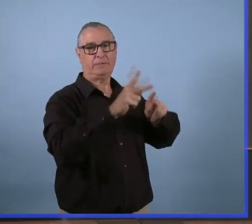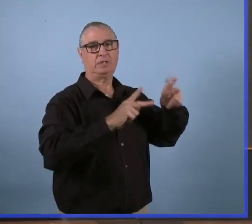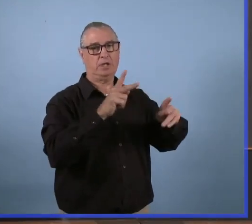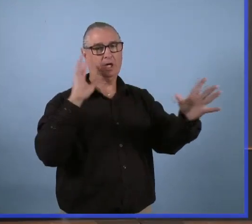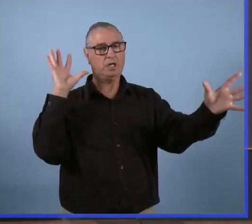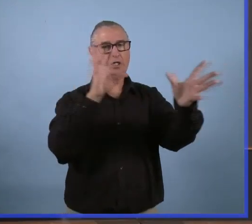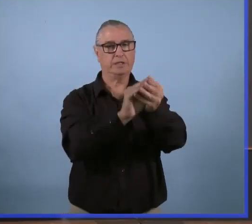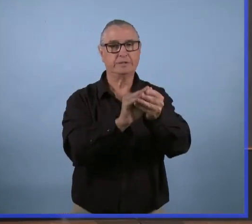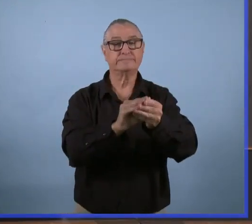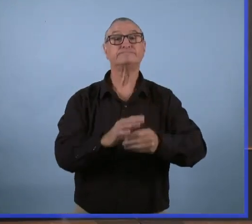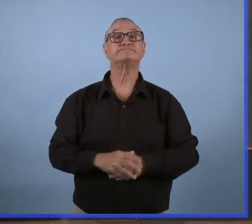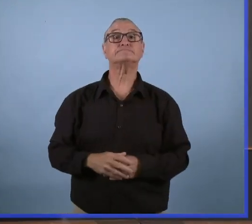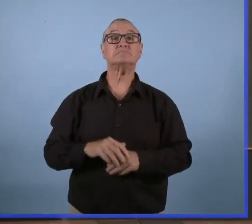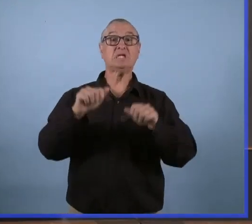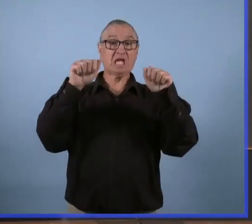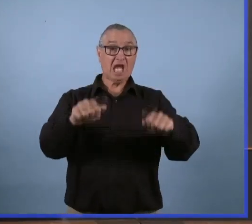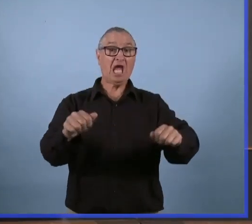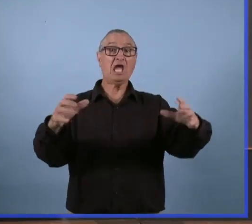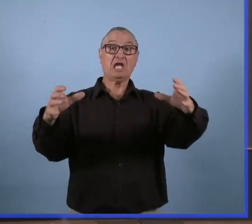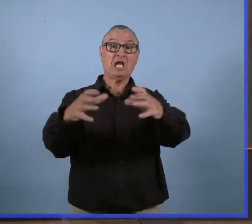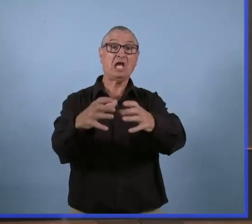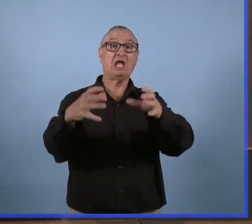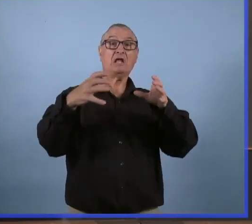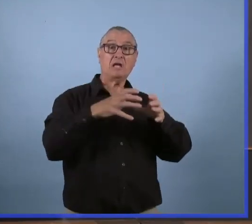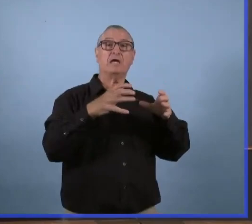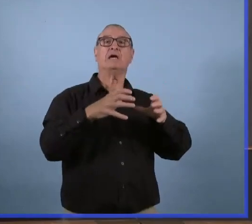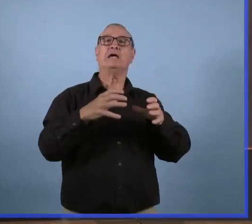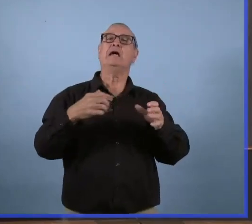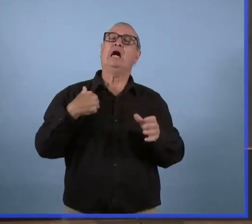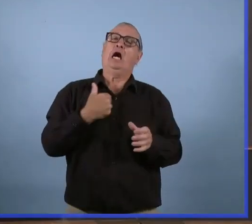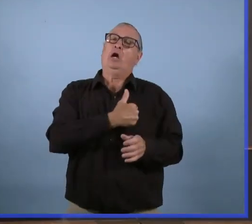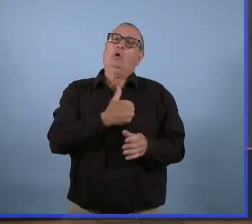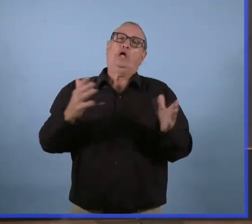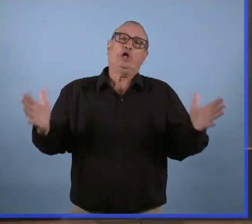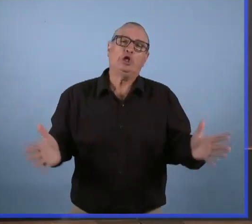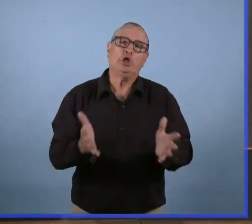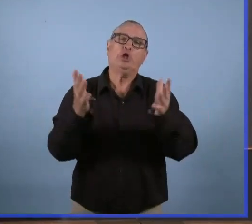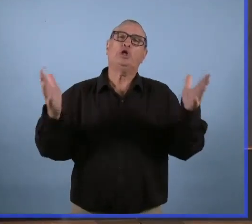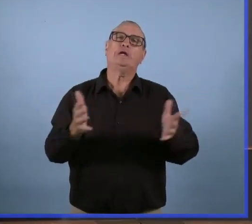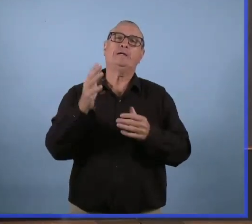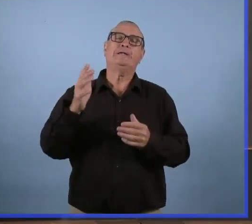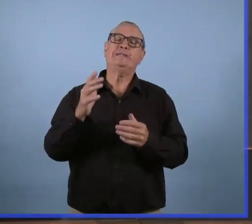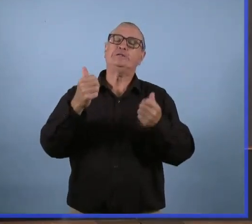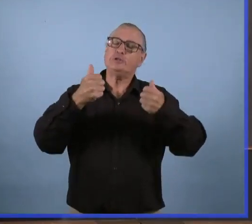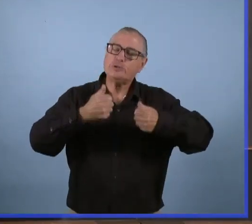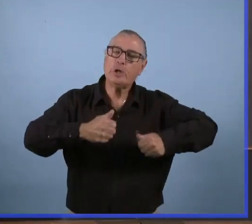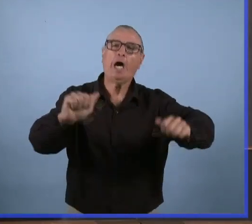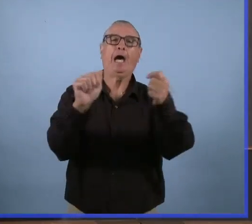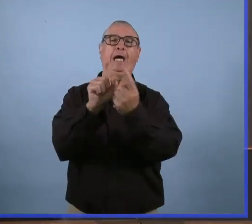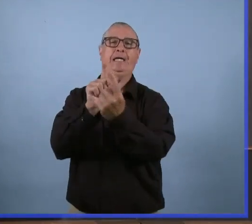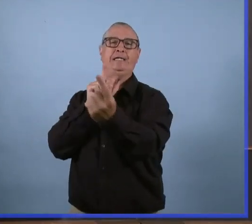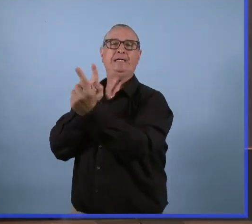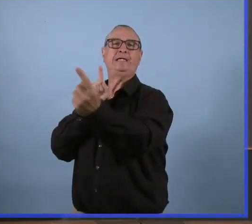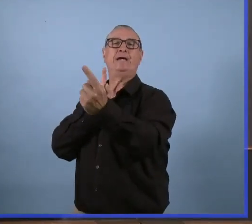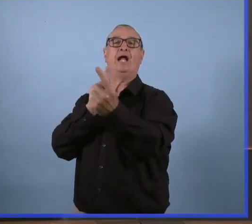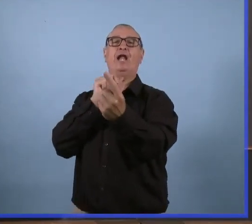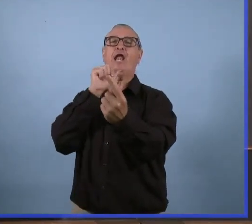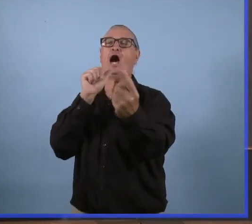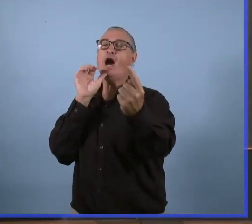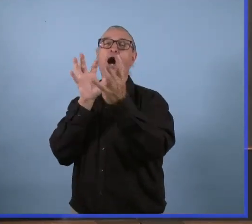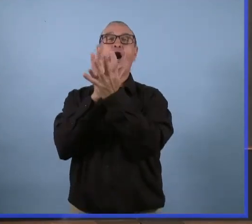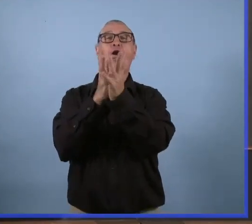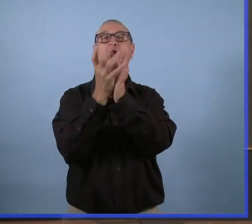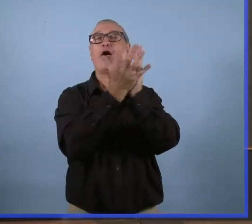et en extérieur, dans les ordres publics, c'est jusqu'à 5 personnes au maximum. Mais dans tous les cas, je vous conseille de